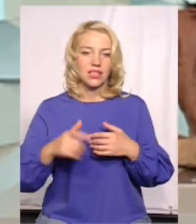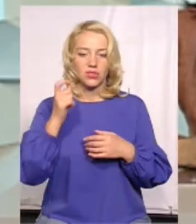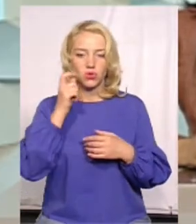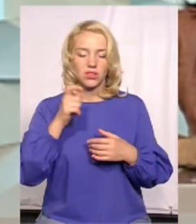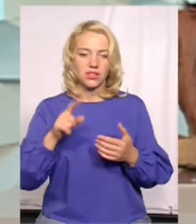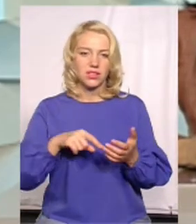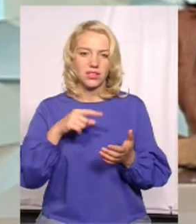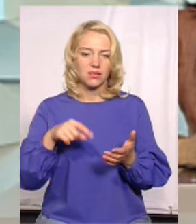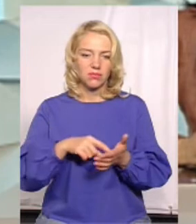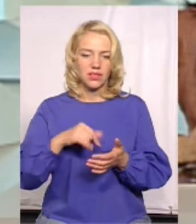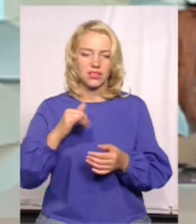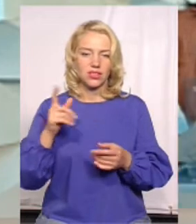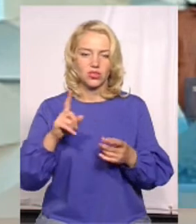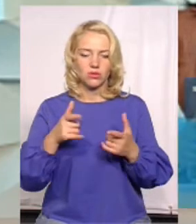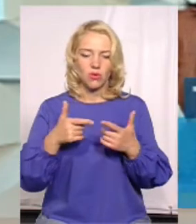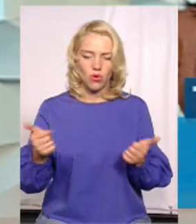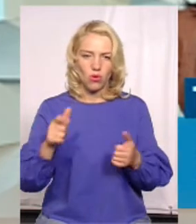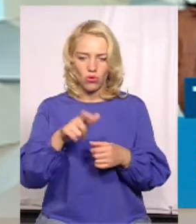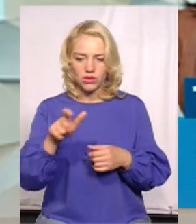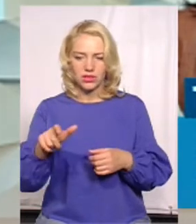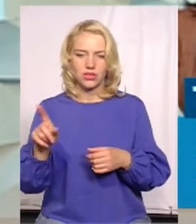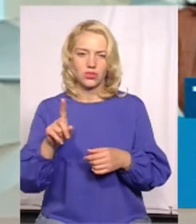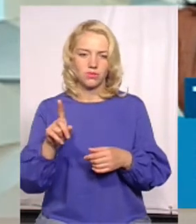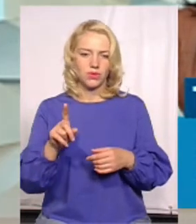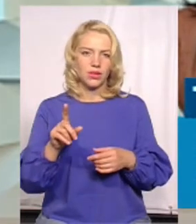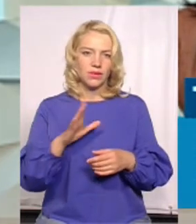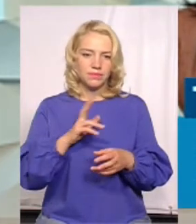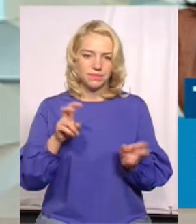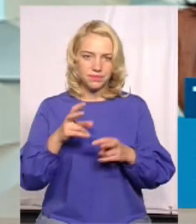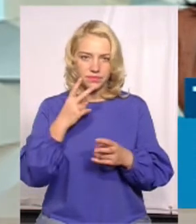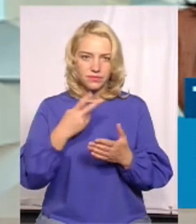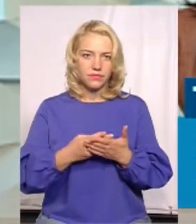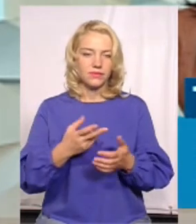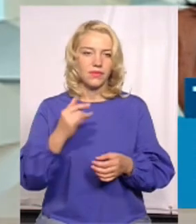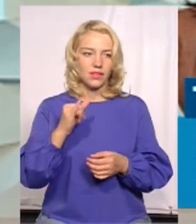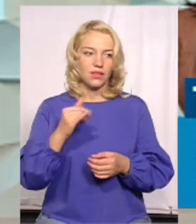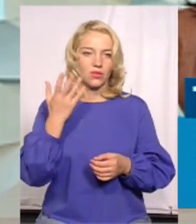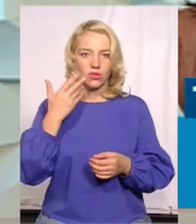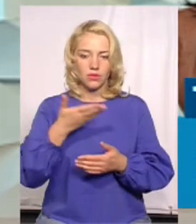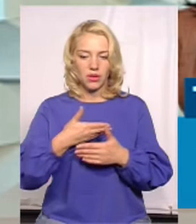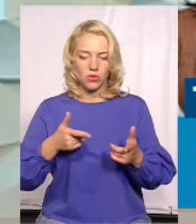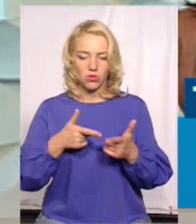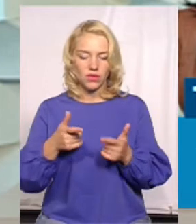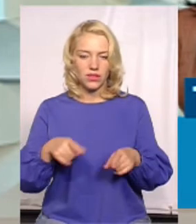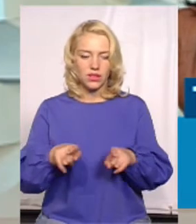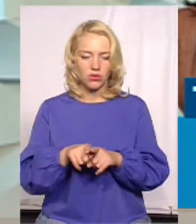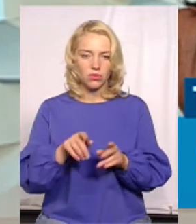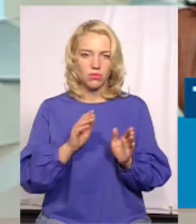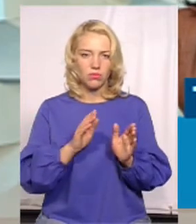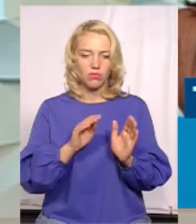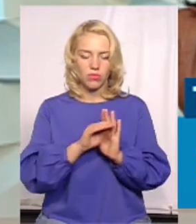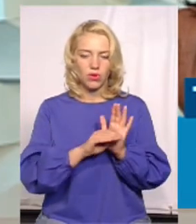міст, серед гостей міста, щоб якісь руйнувати певні стереотипи. І коли ми готували таку програму для участі